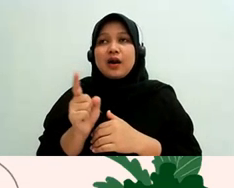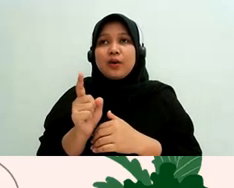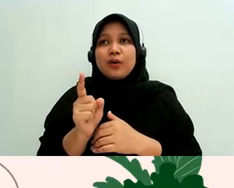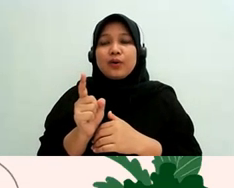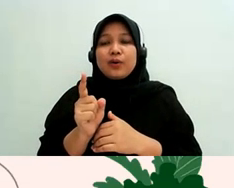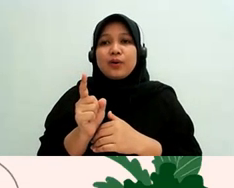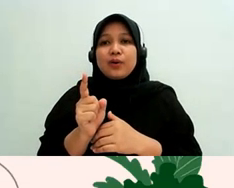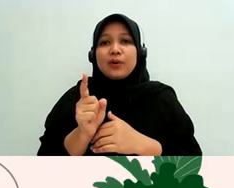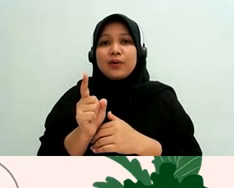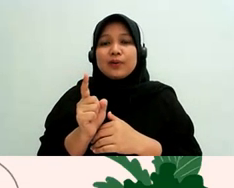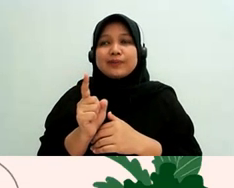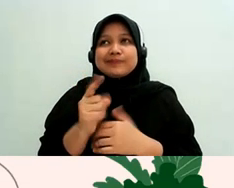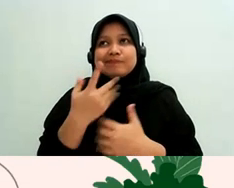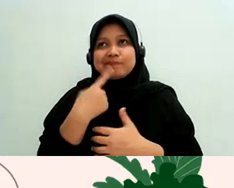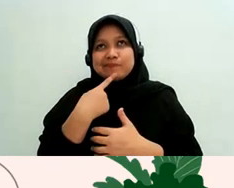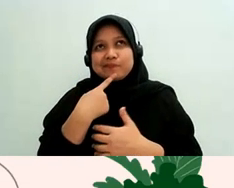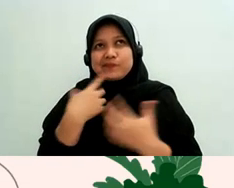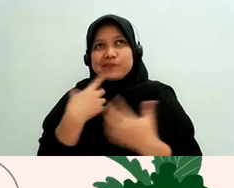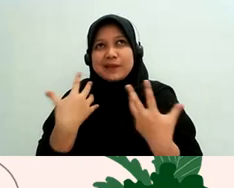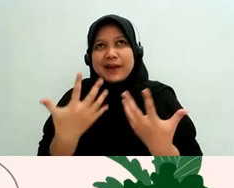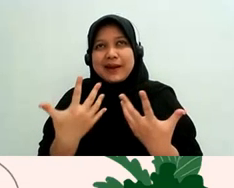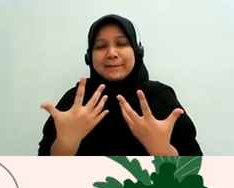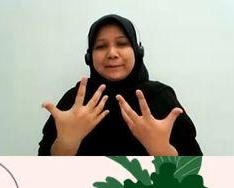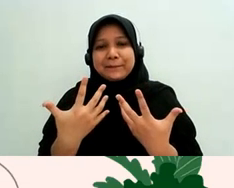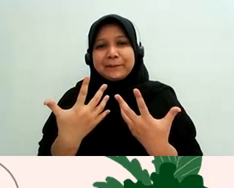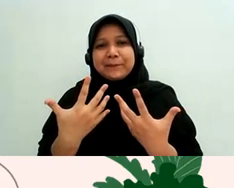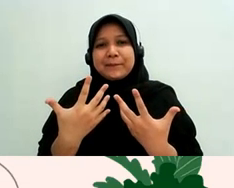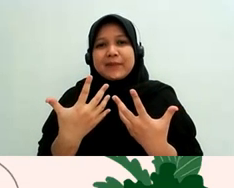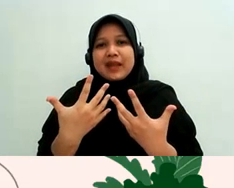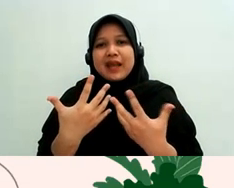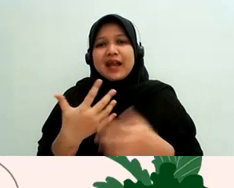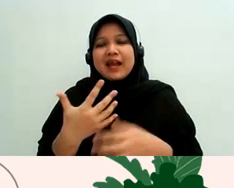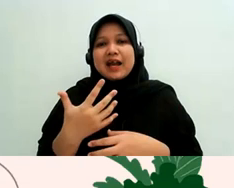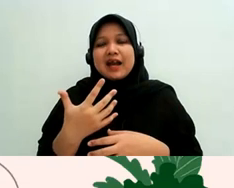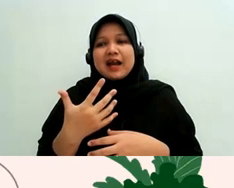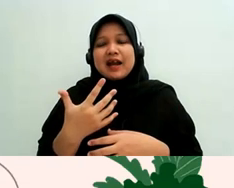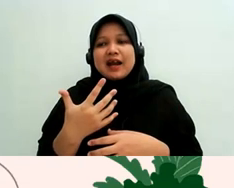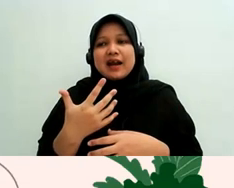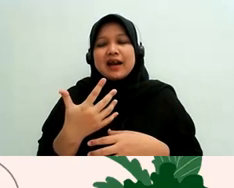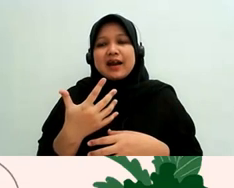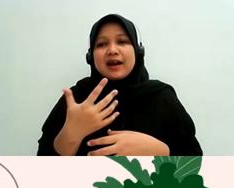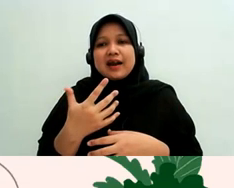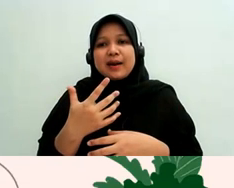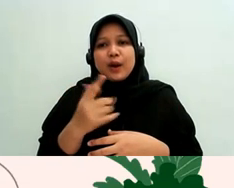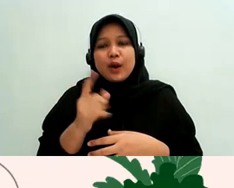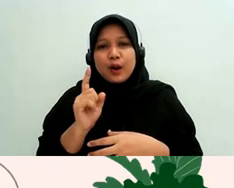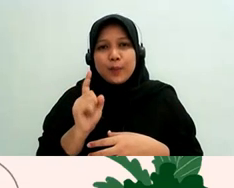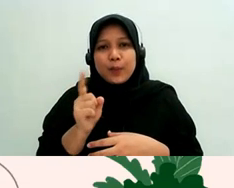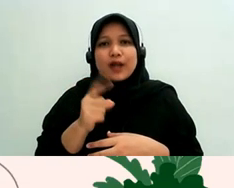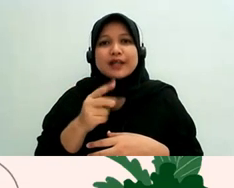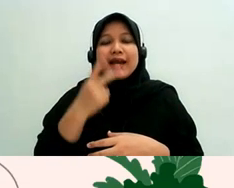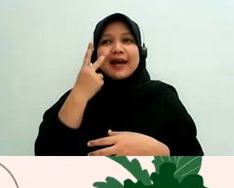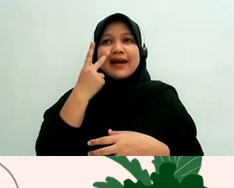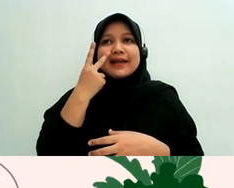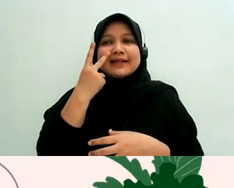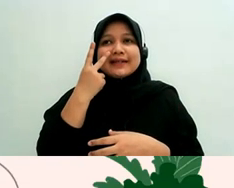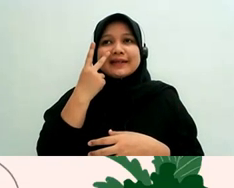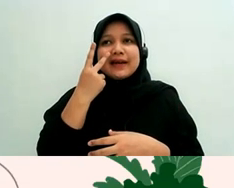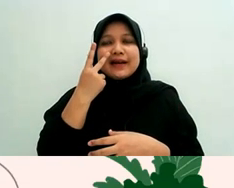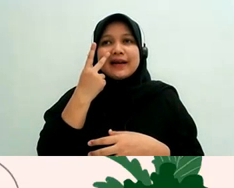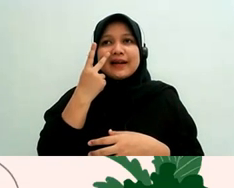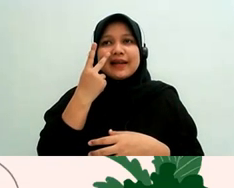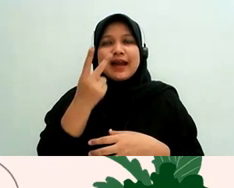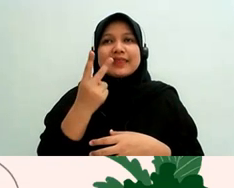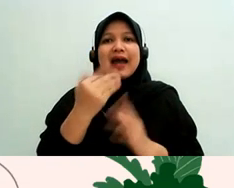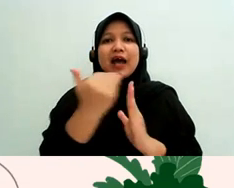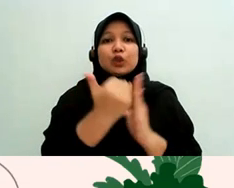gimana ya ya pokoknya dilihat ya dari batasan usia ya biasanya ketika anak